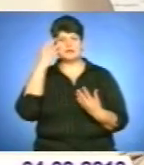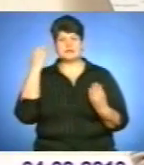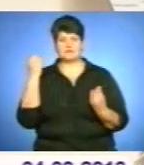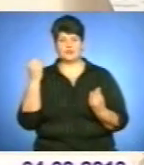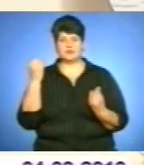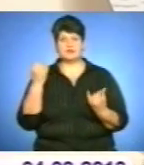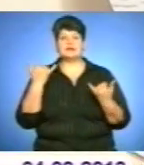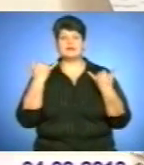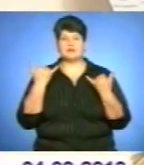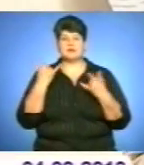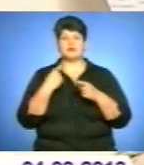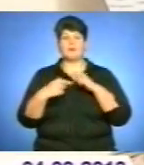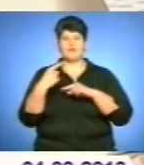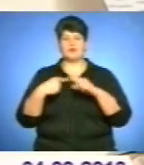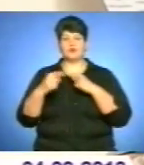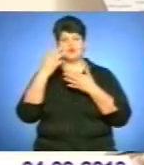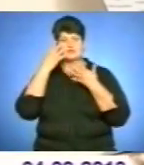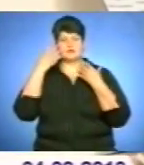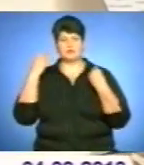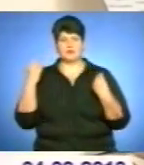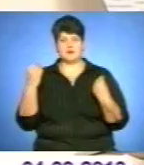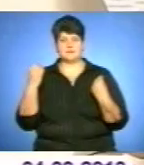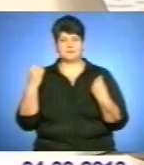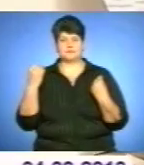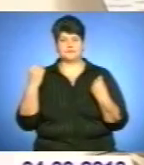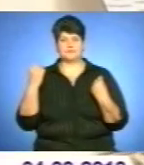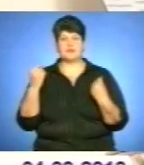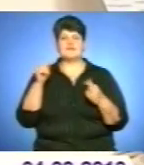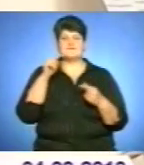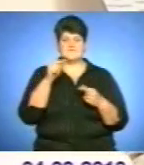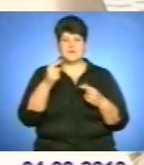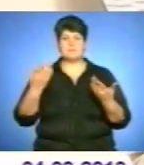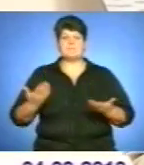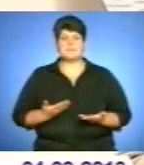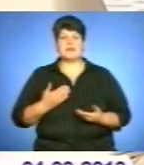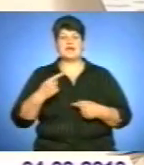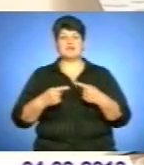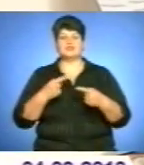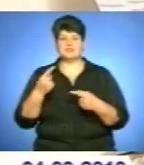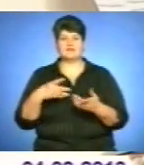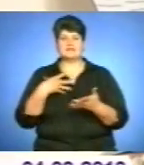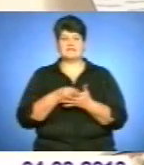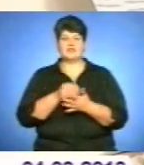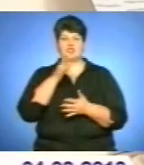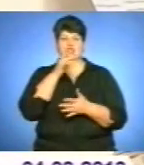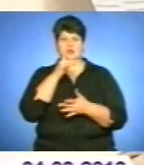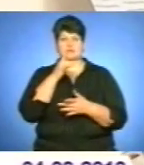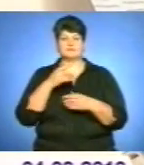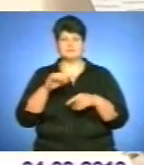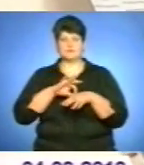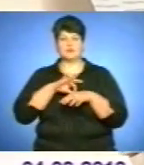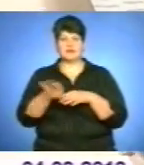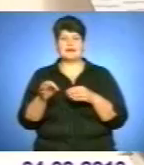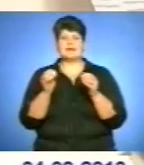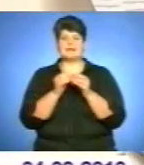нарешті повернулося забуття. Він пережив свій час гоніння люте і 10